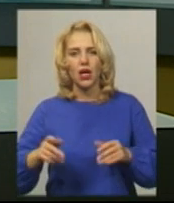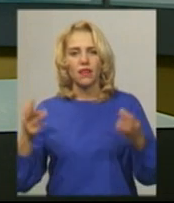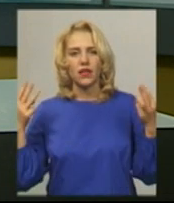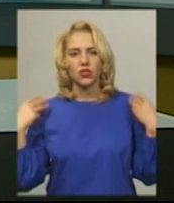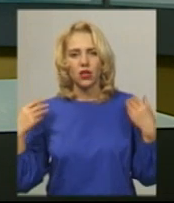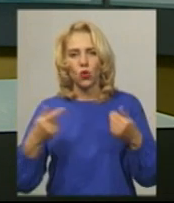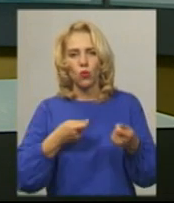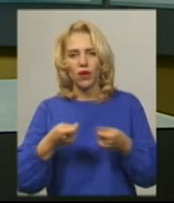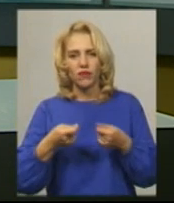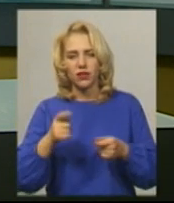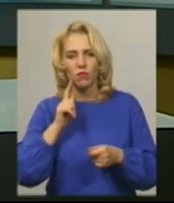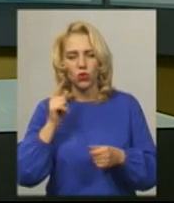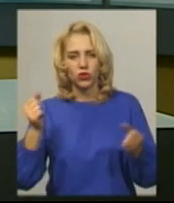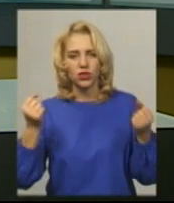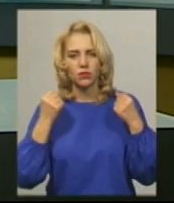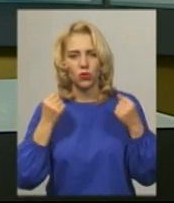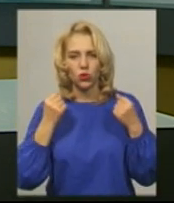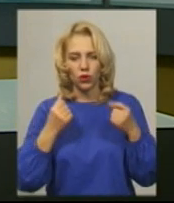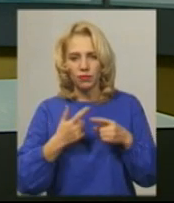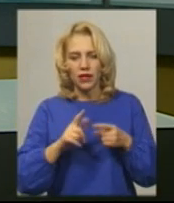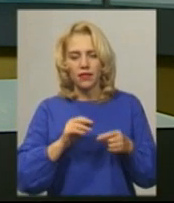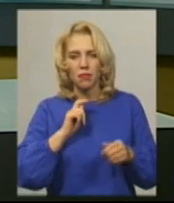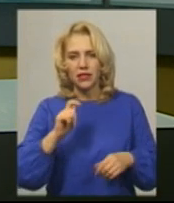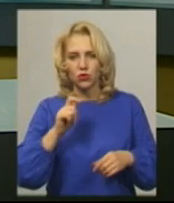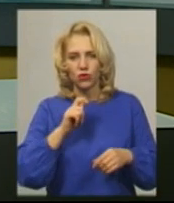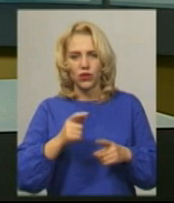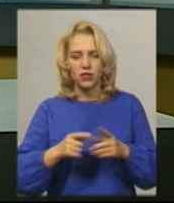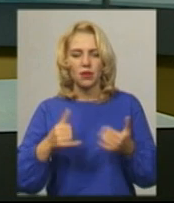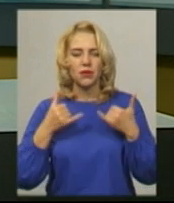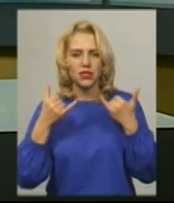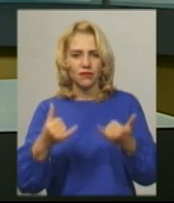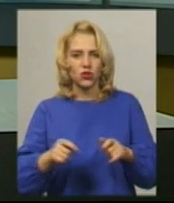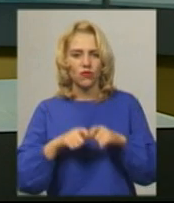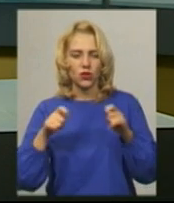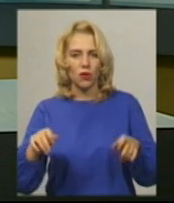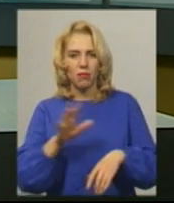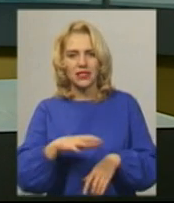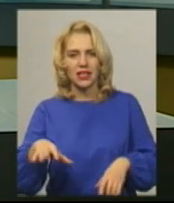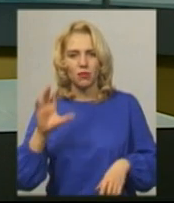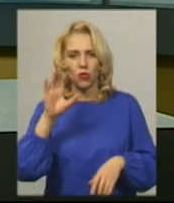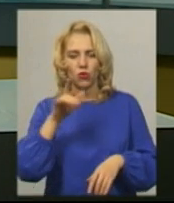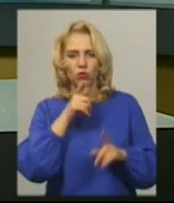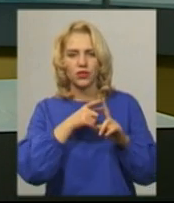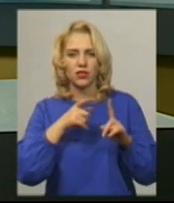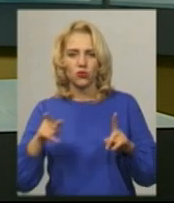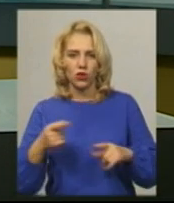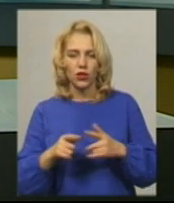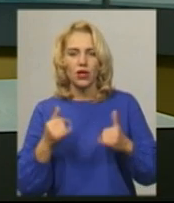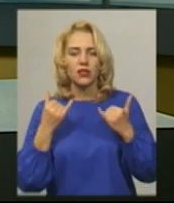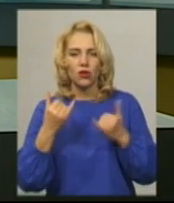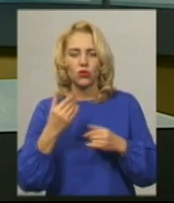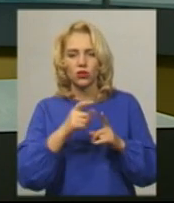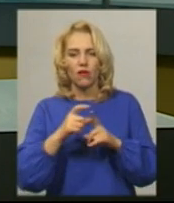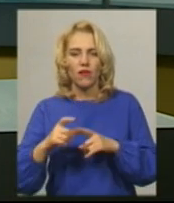спорту Хмельницької міської ради Сергій Ремес. На прес-конференції присвячені відкриттю баскетбольного сезону. За його словами, у Хмельницькому